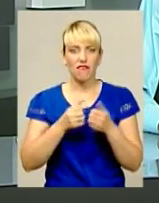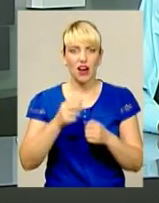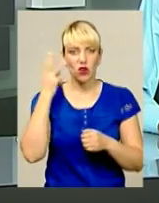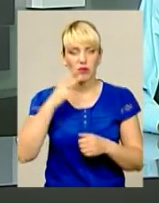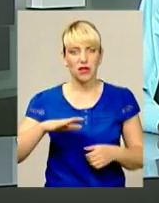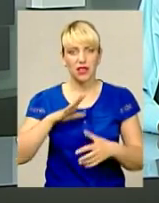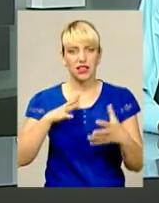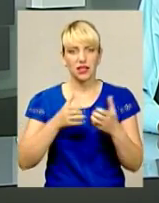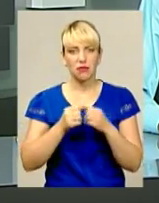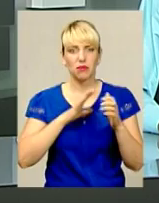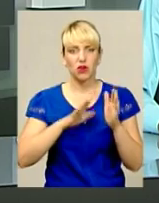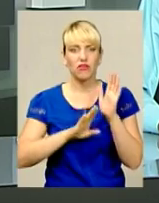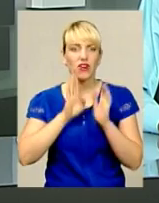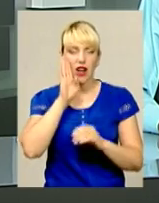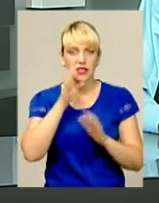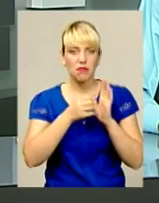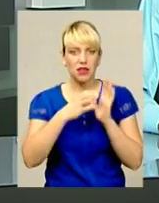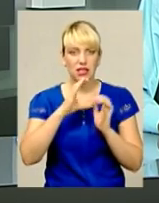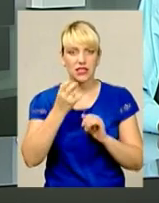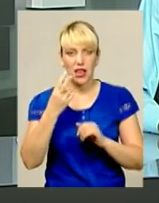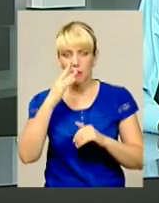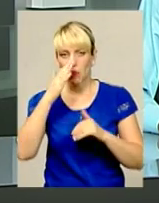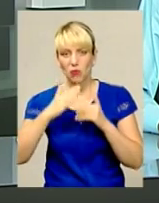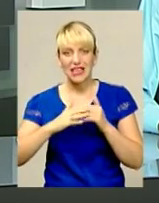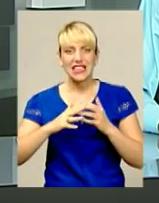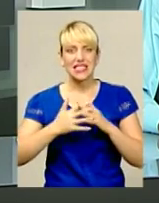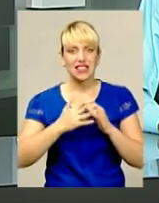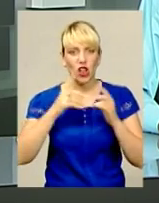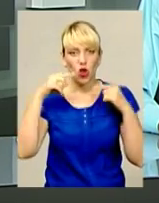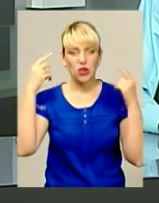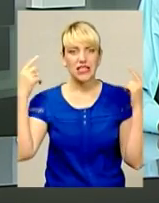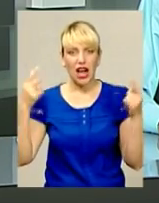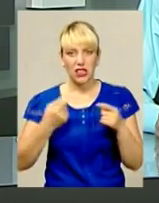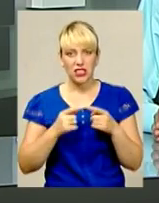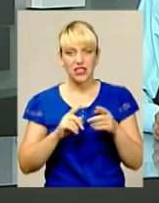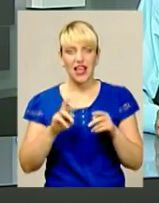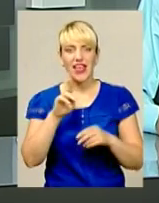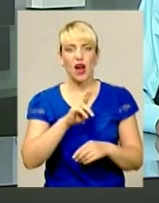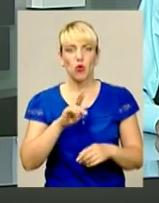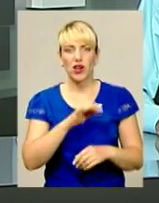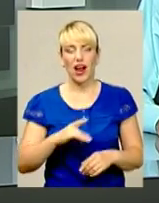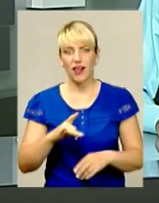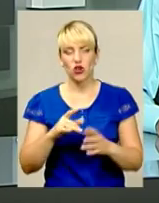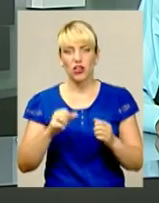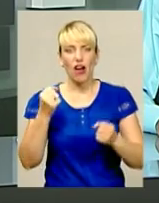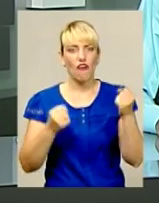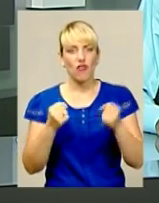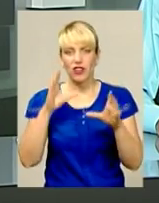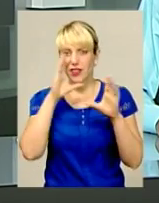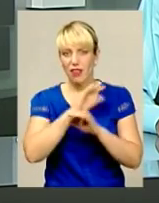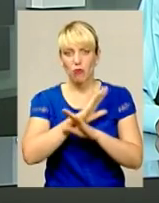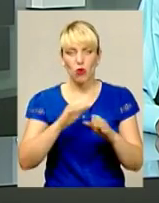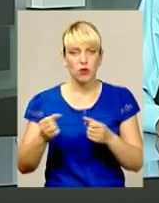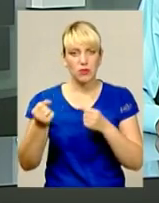сталося вранці 15 серпня поблизу села Скарженці Єрмолиницького району. Водій не впорався із керуванням і з'їхав на